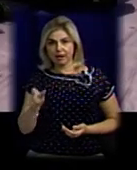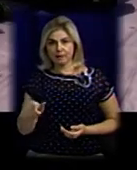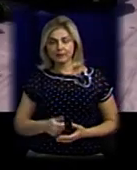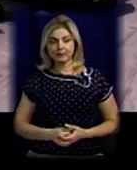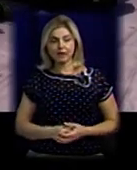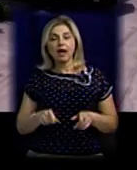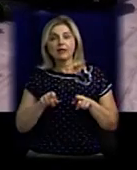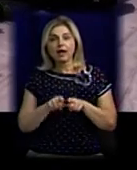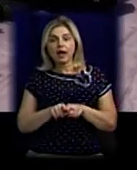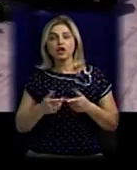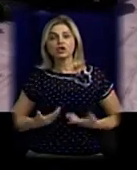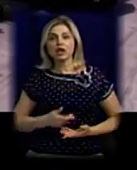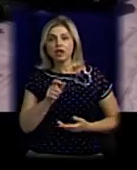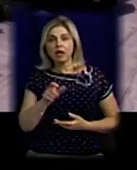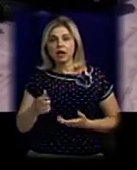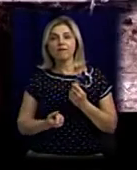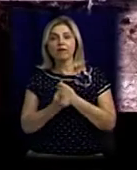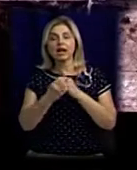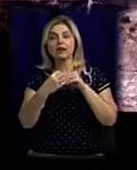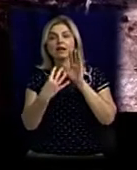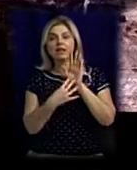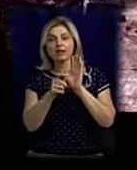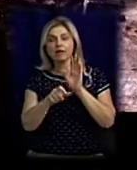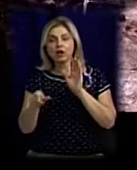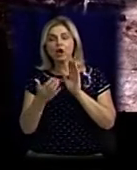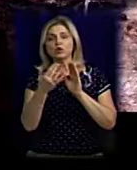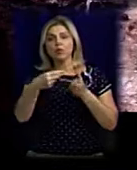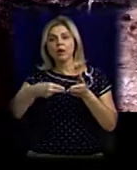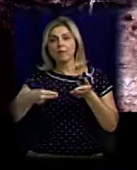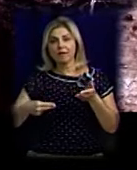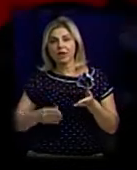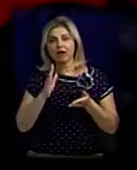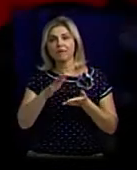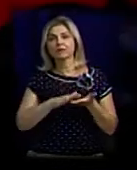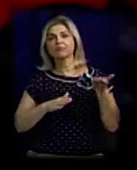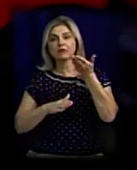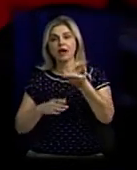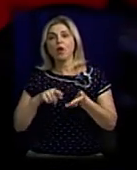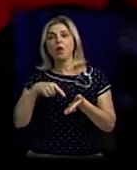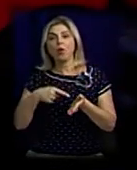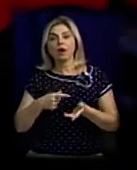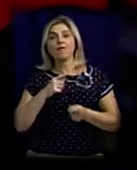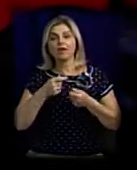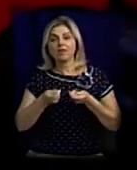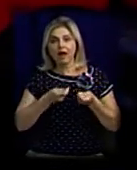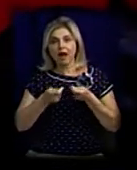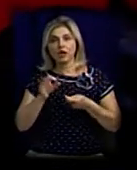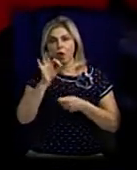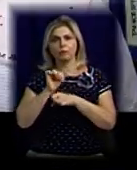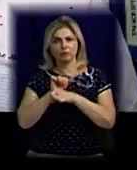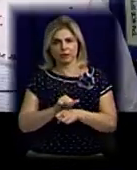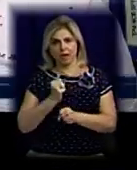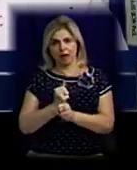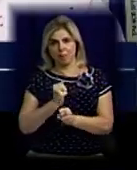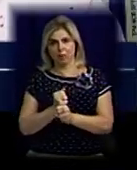Таких жителів виявилось 19. Стільки підписів поставили в зверненні до міської влади стосовно пропинення робіт.